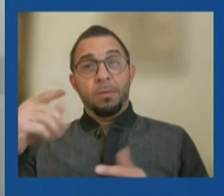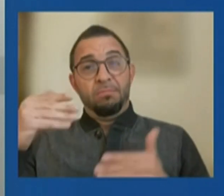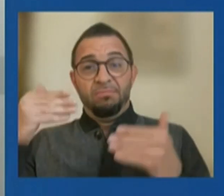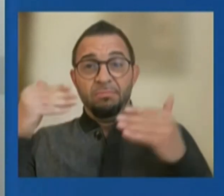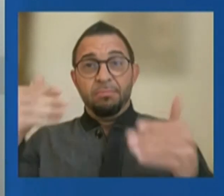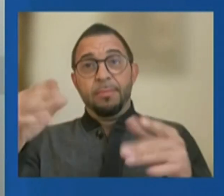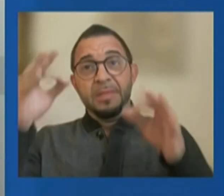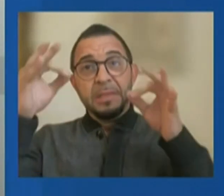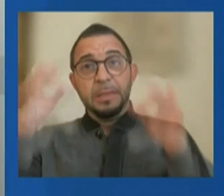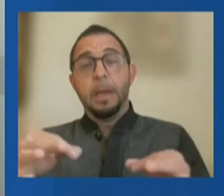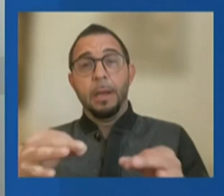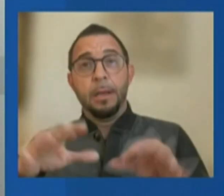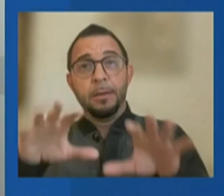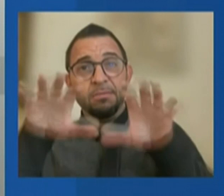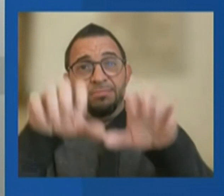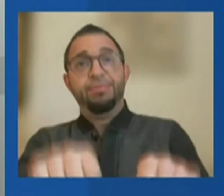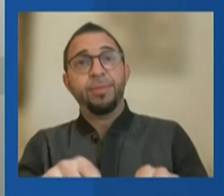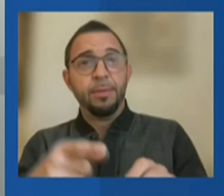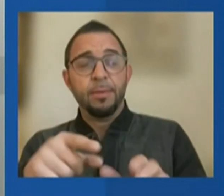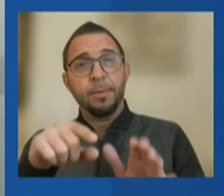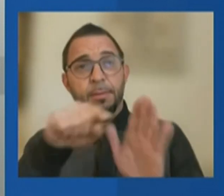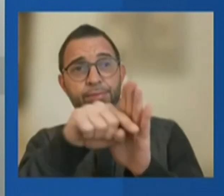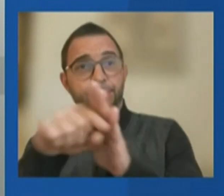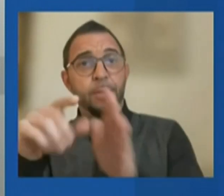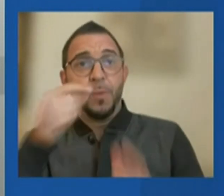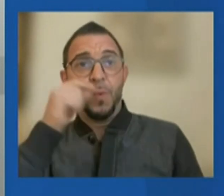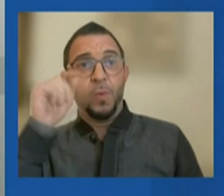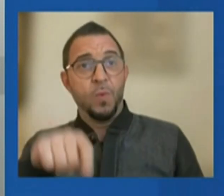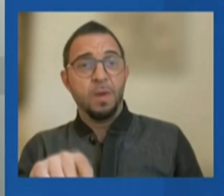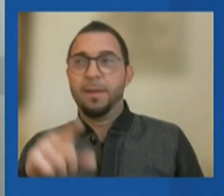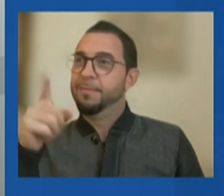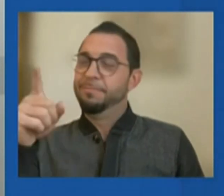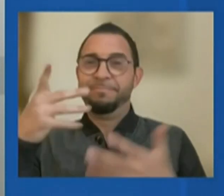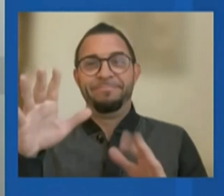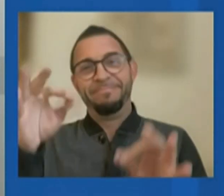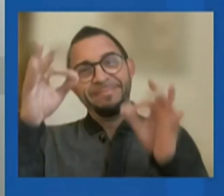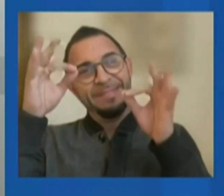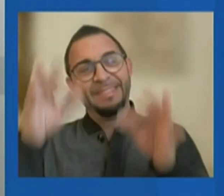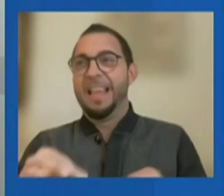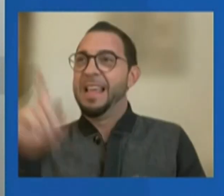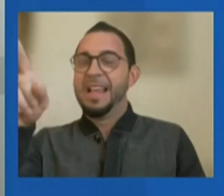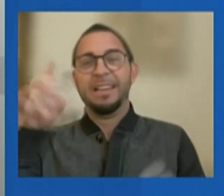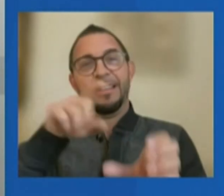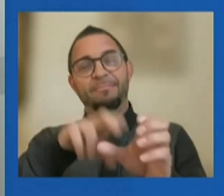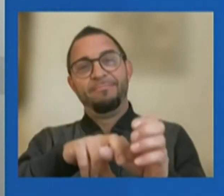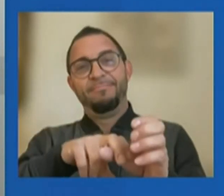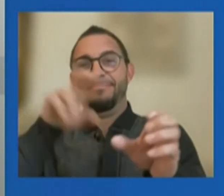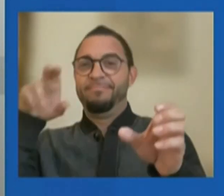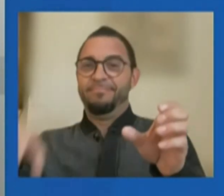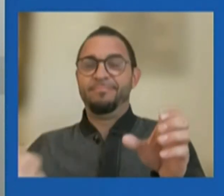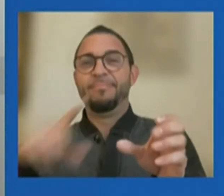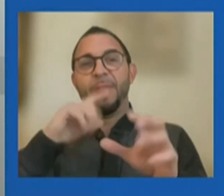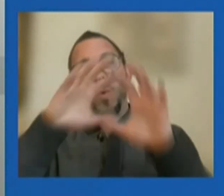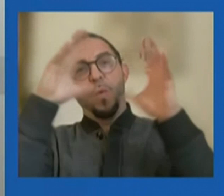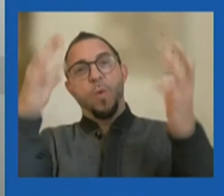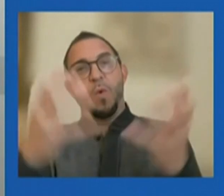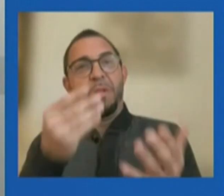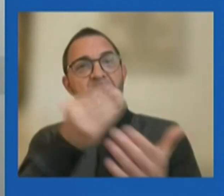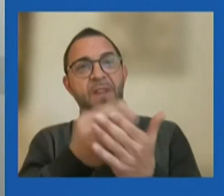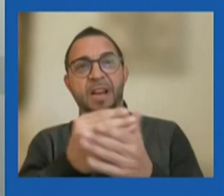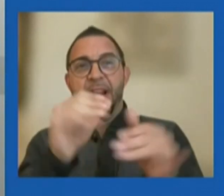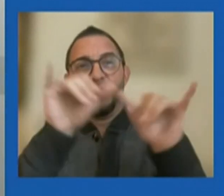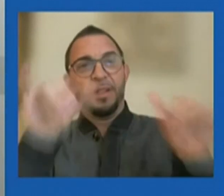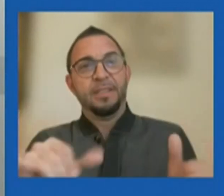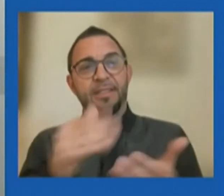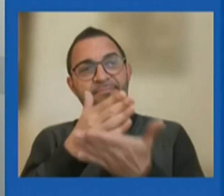Когда Россия приняла решение вторгнуться в Украину, этот шаг подразумевал выход из мировой финансовой системы. Российское руководство знало,